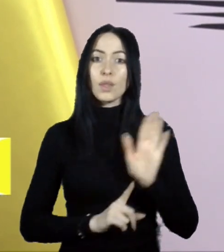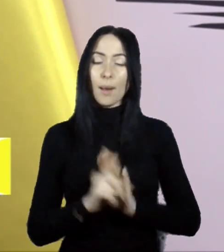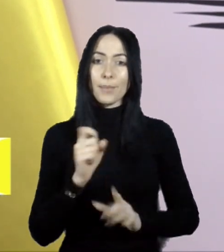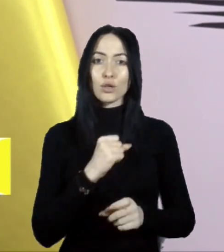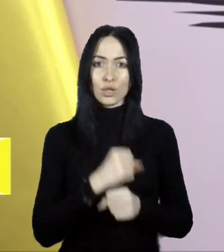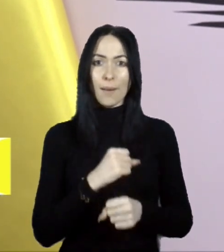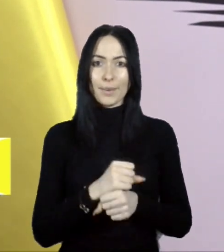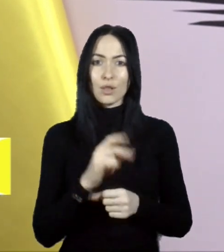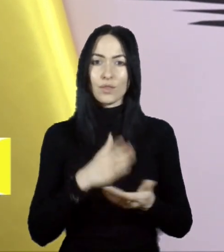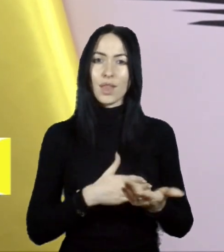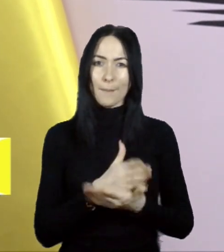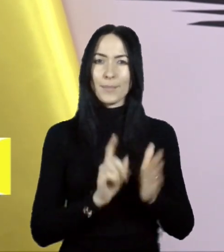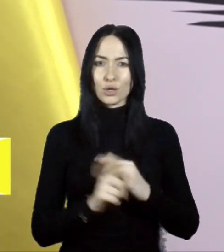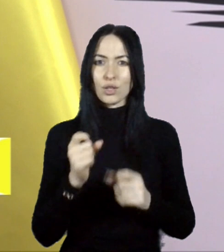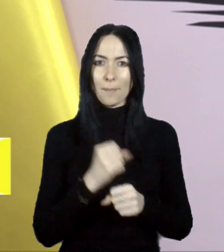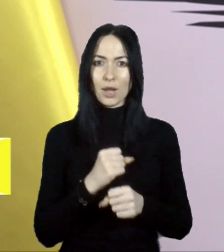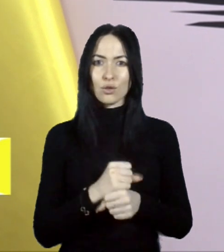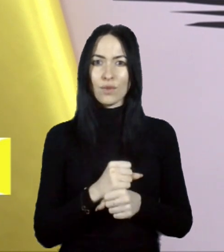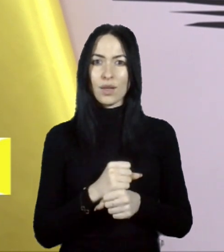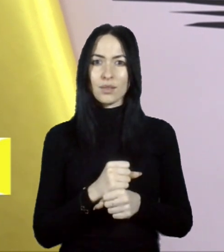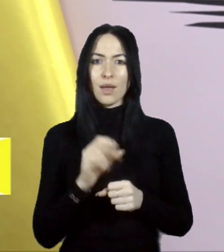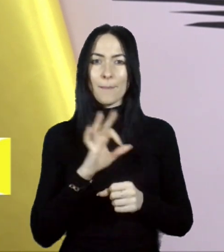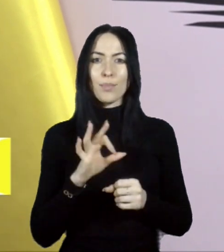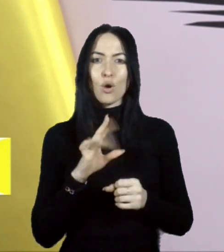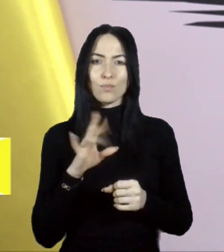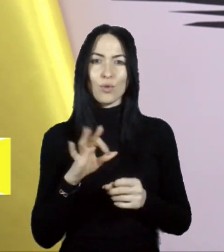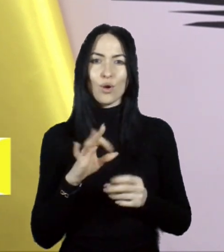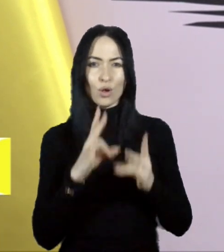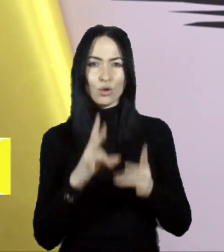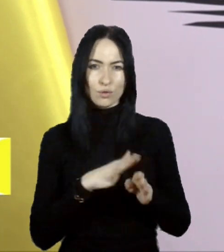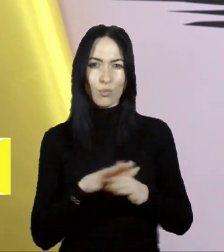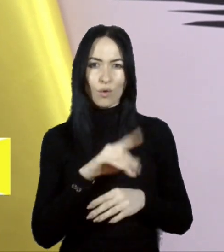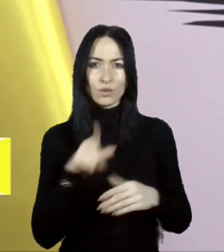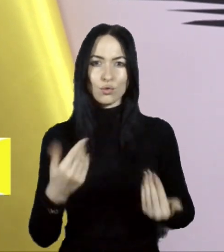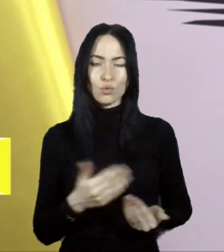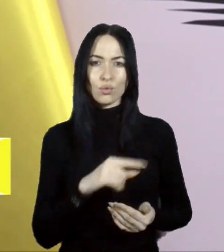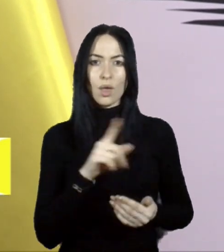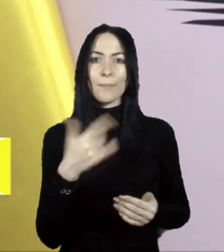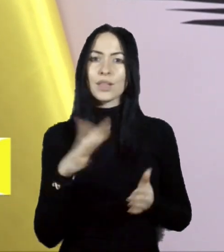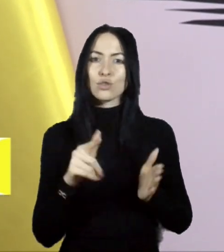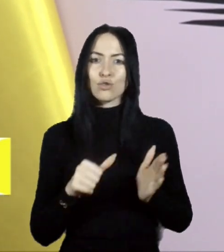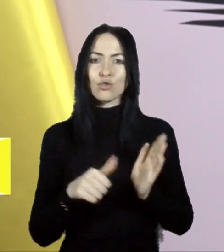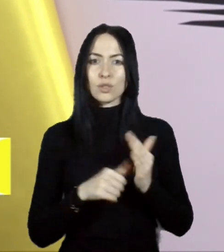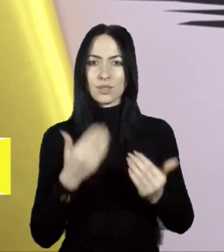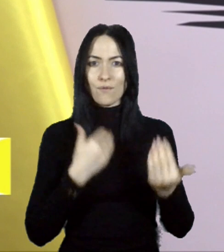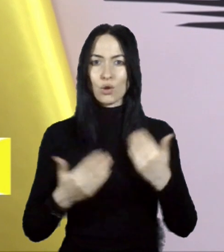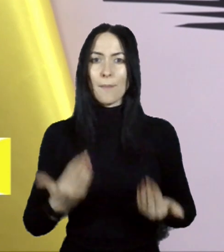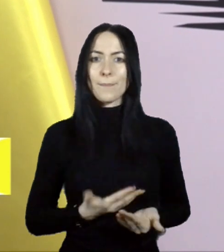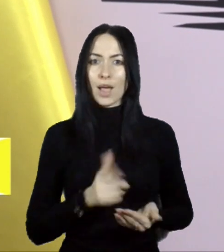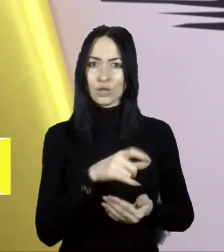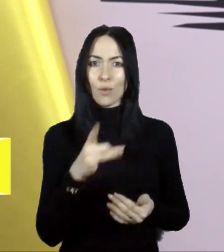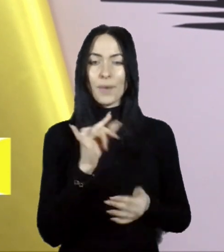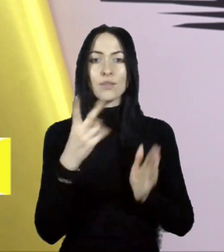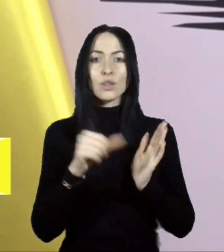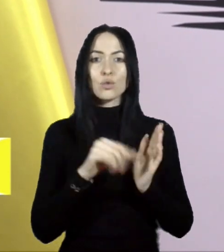напрямок по пошкодженому повністю житлу. 56 мешканців громади, і 26 вже враховані